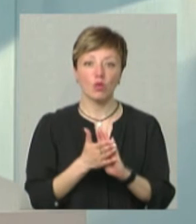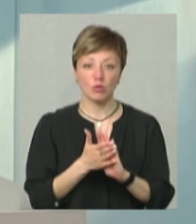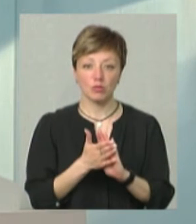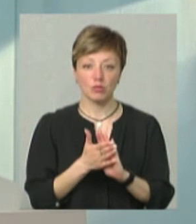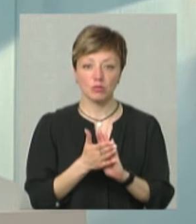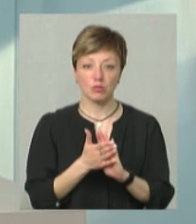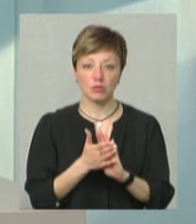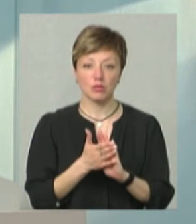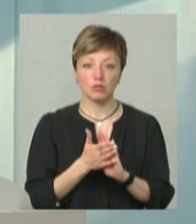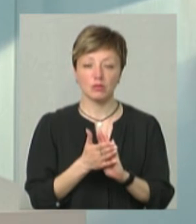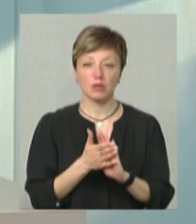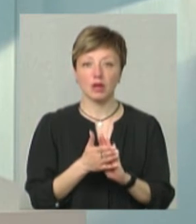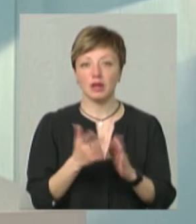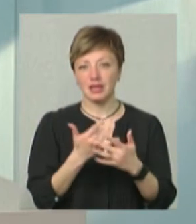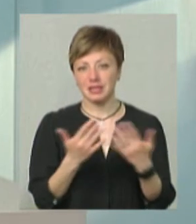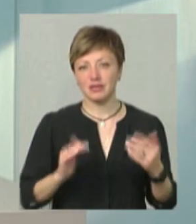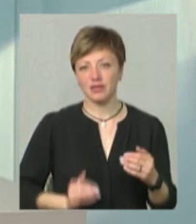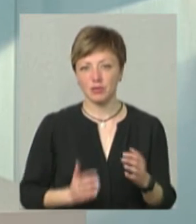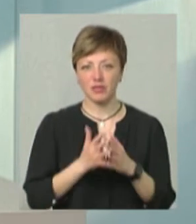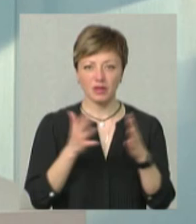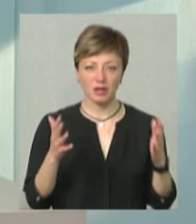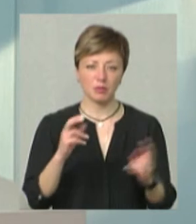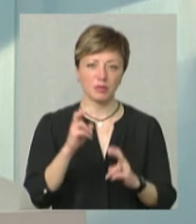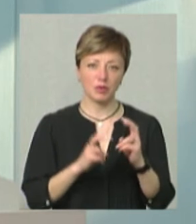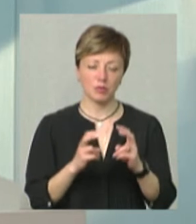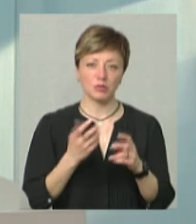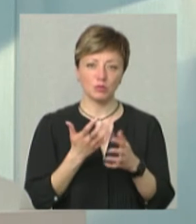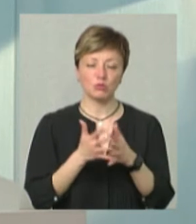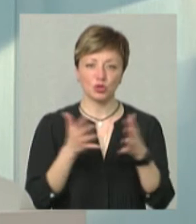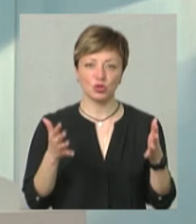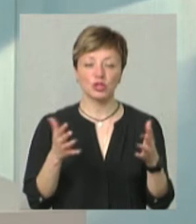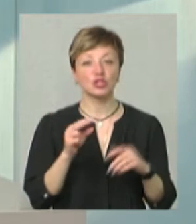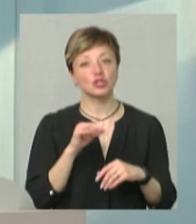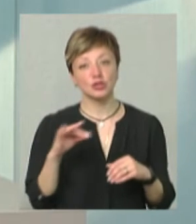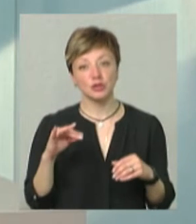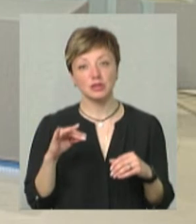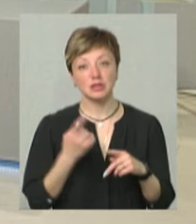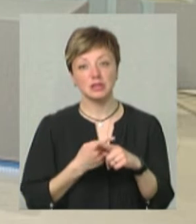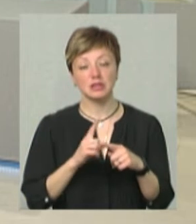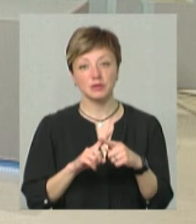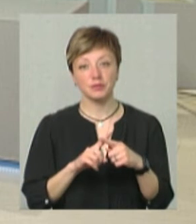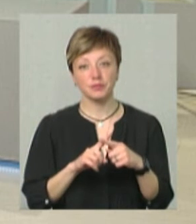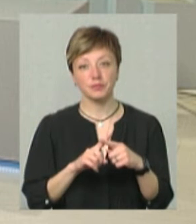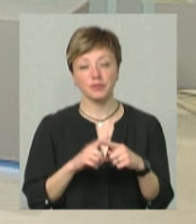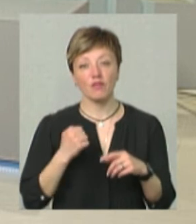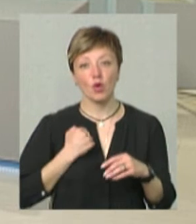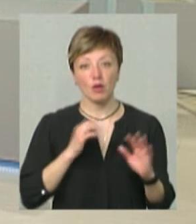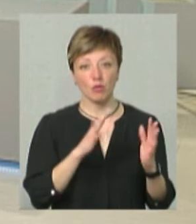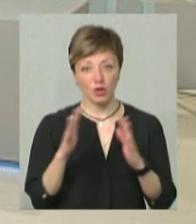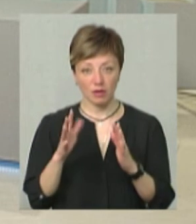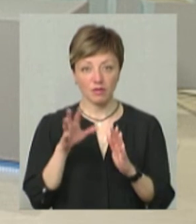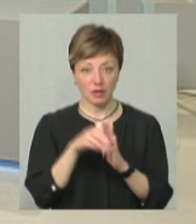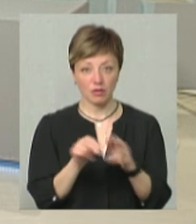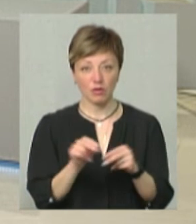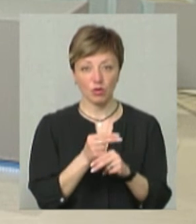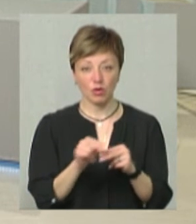в якій задіяні і агрохолдинги, і сільгоспідприємства, такі більші структури, чи оці воєнні події, чи внесли